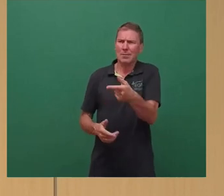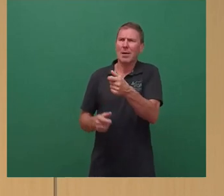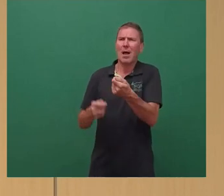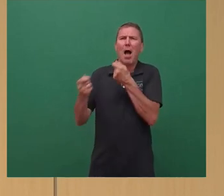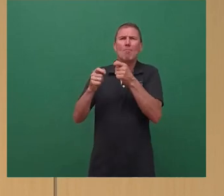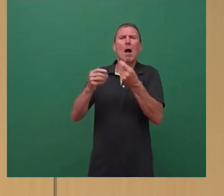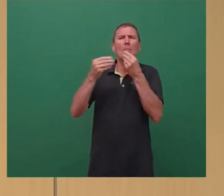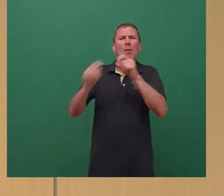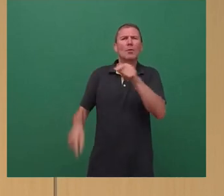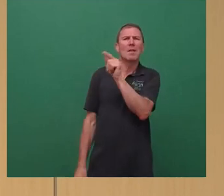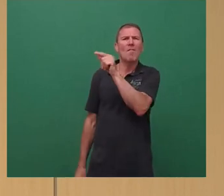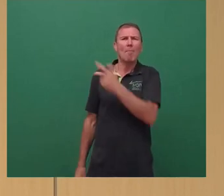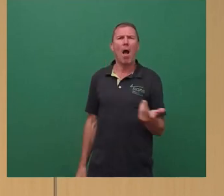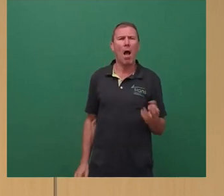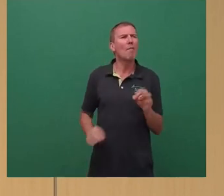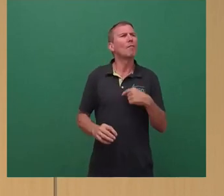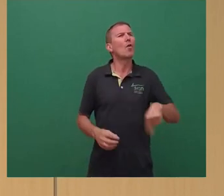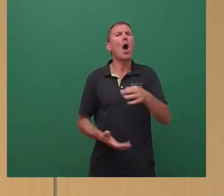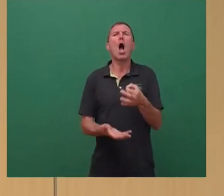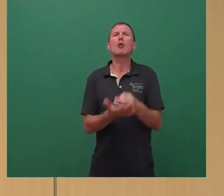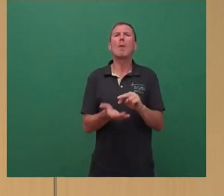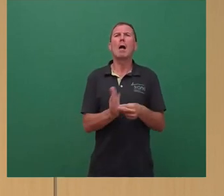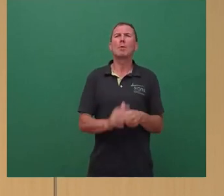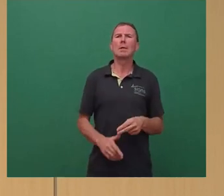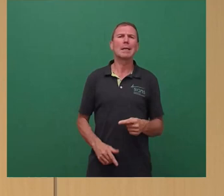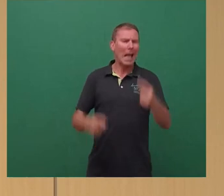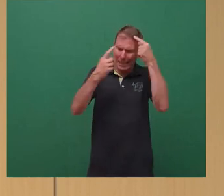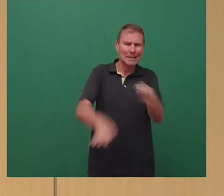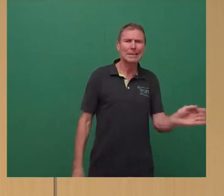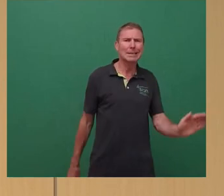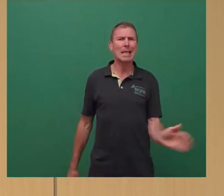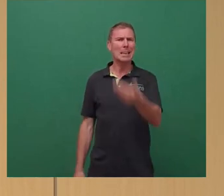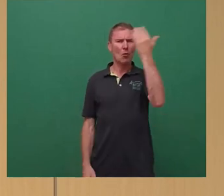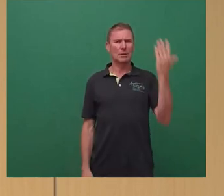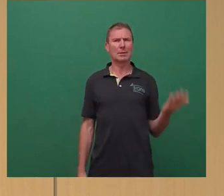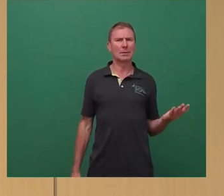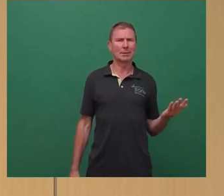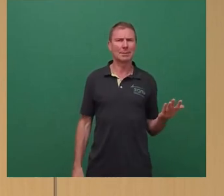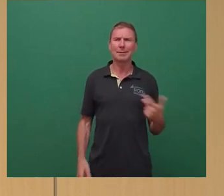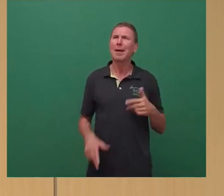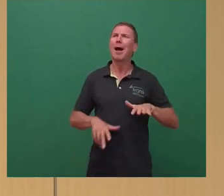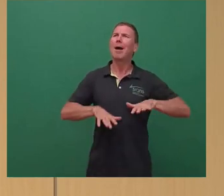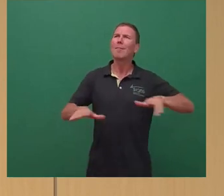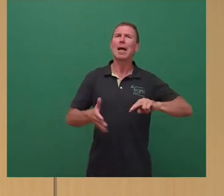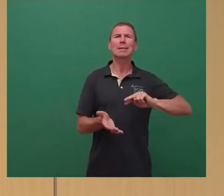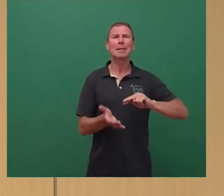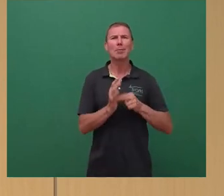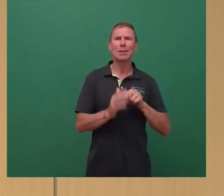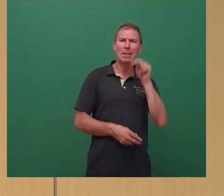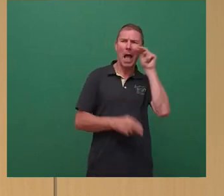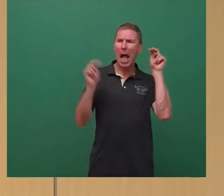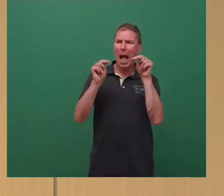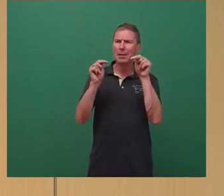sind deshalb für die Kommunalpolitik völlig nutzlos, weil wir können diese verkehrspolitischen Aspekte einfach nicht